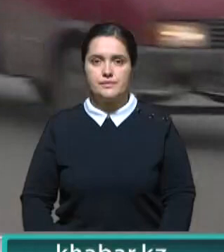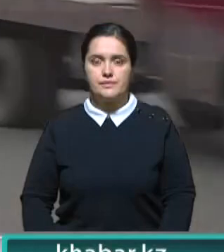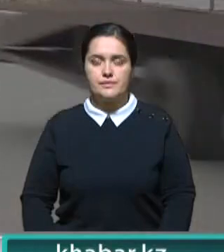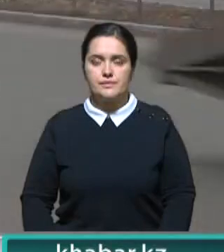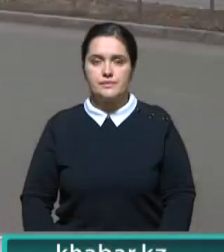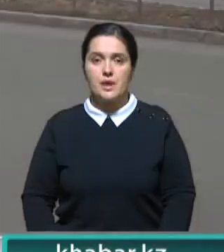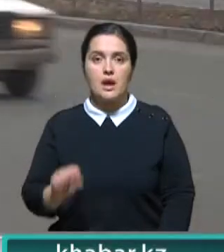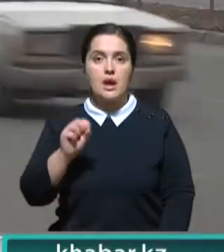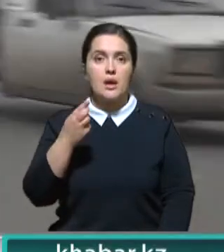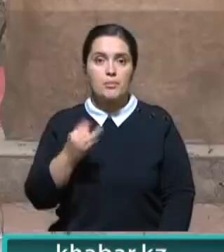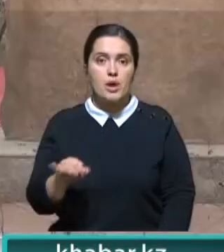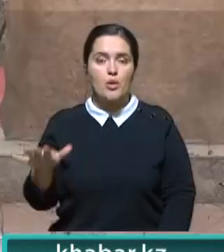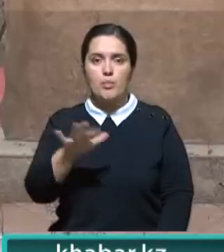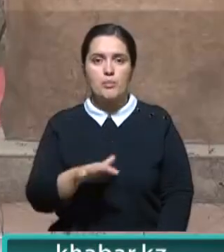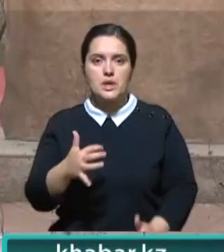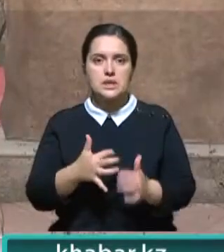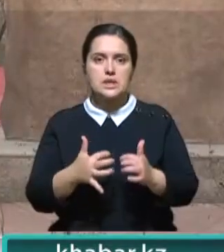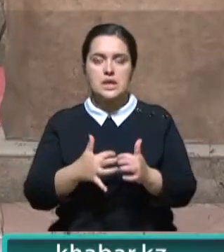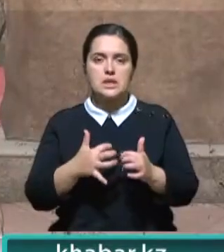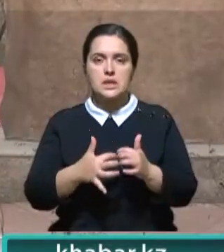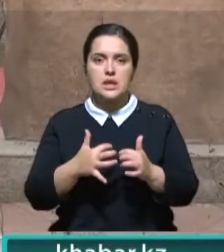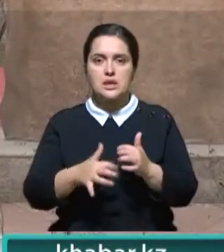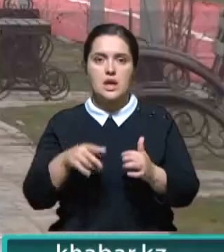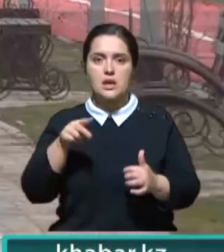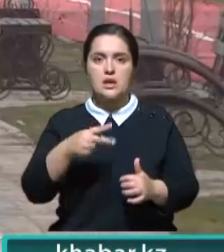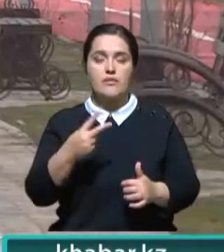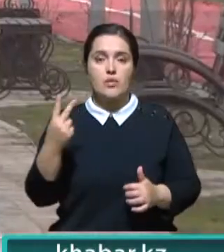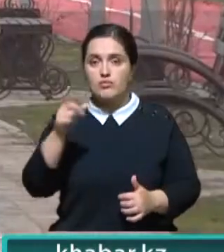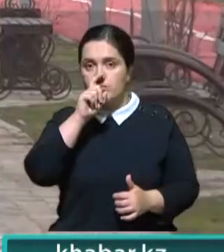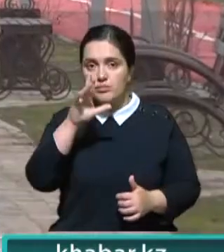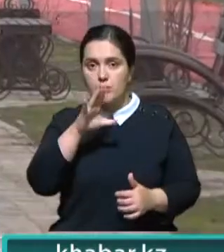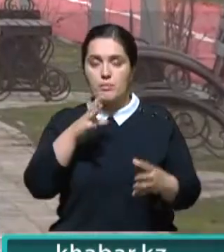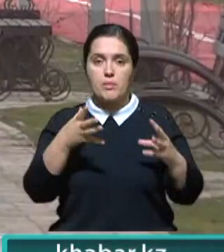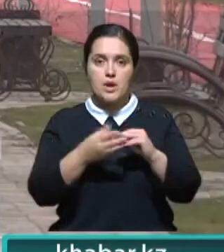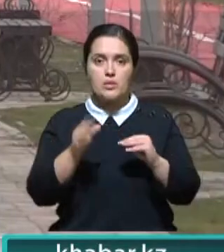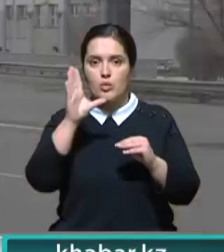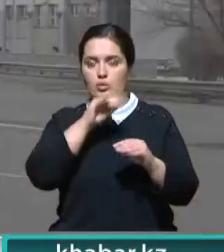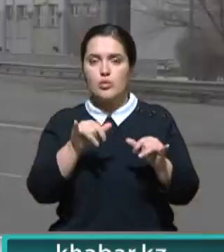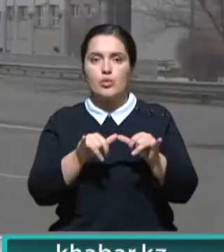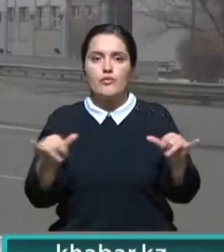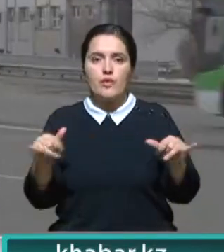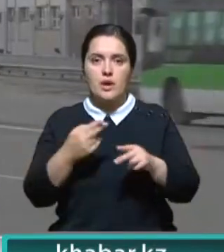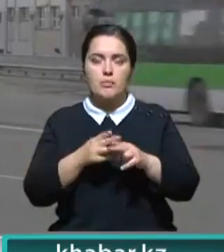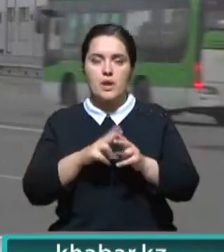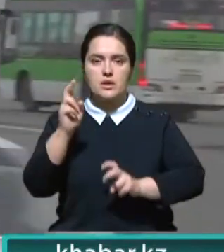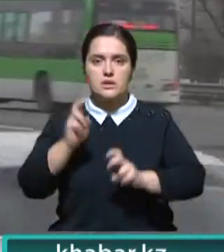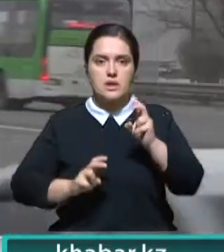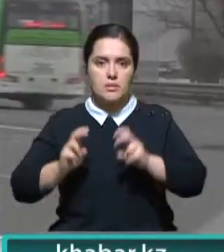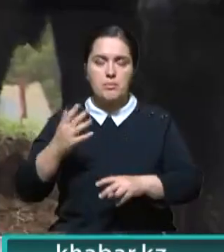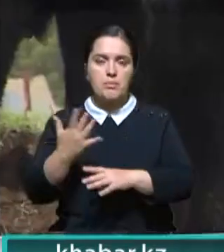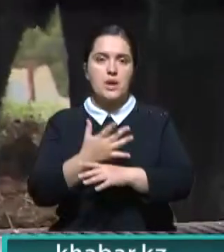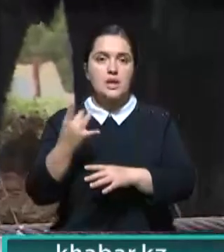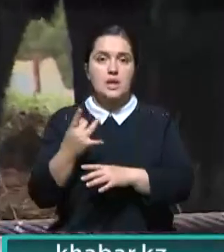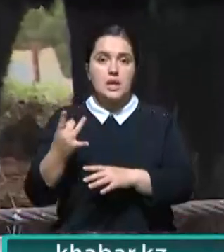Абайская область в середине 2022 года пришла с хорошими показателями. Удалось увеличить объемы промышленного производства в пять